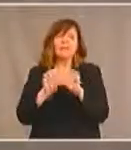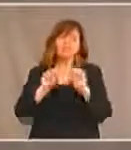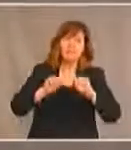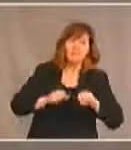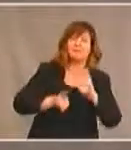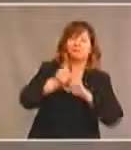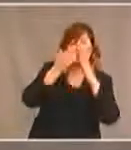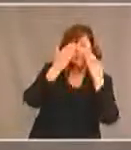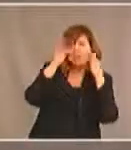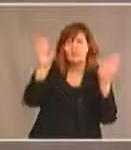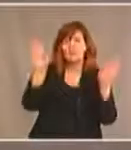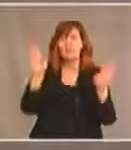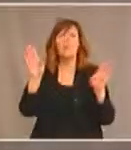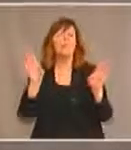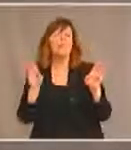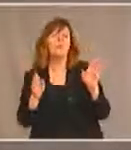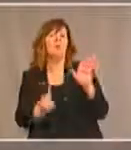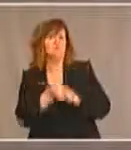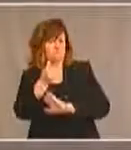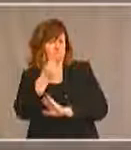de nos droits.